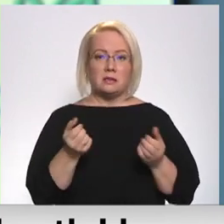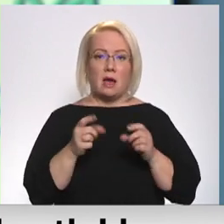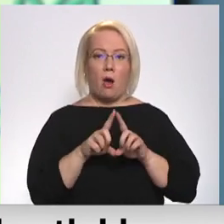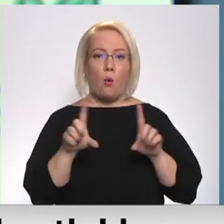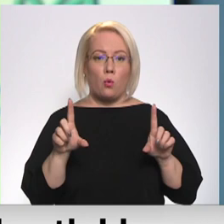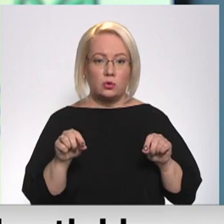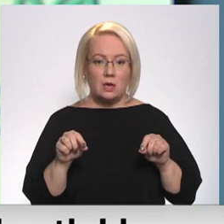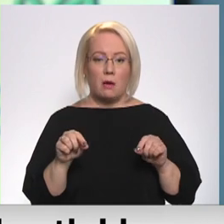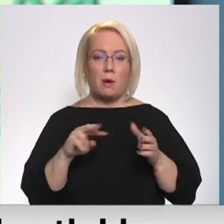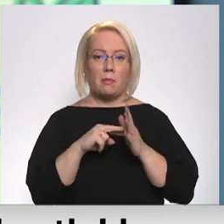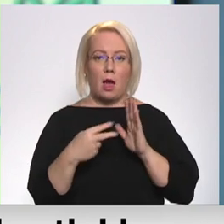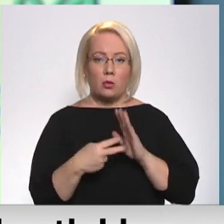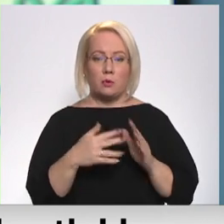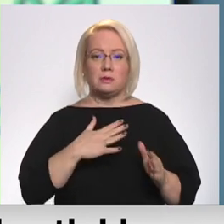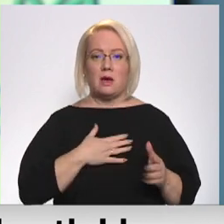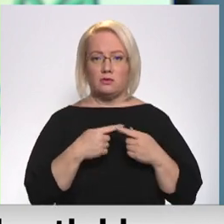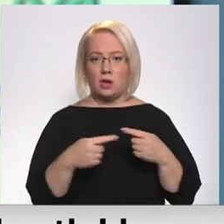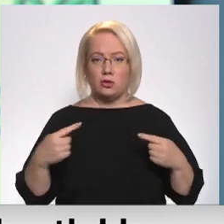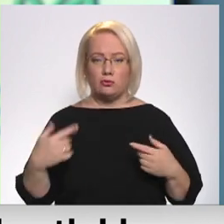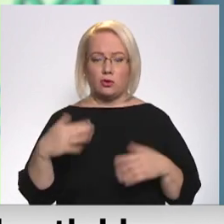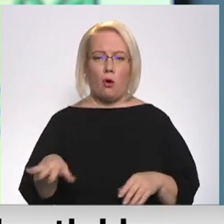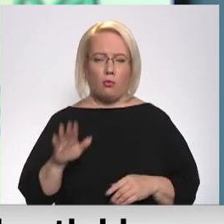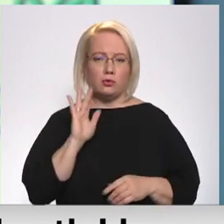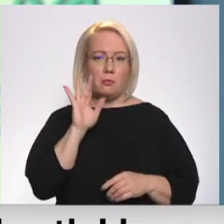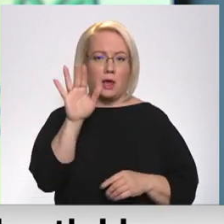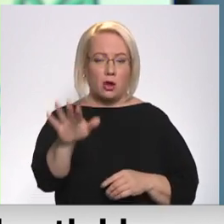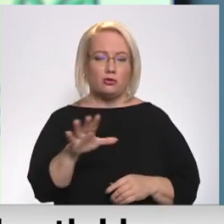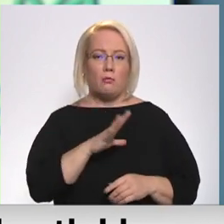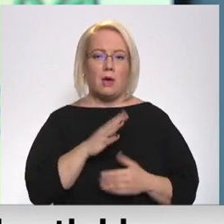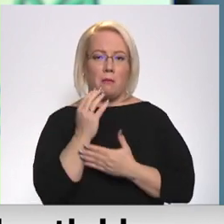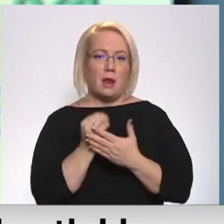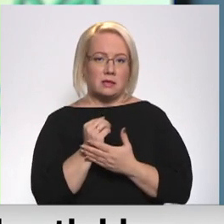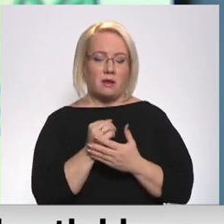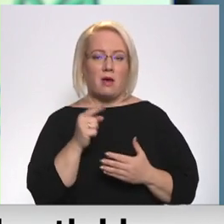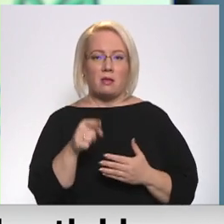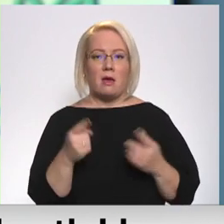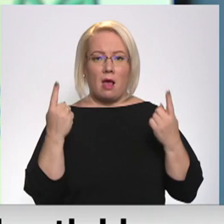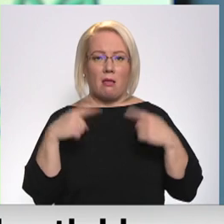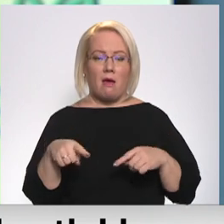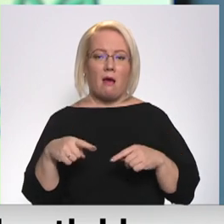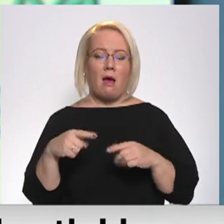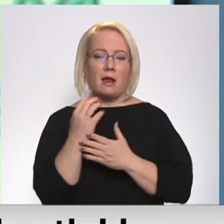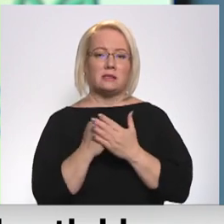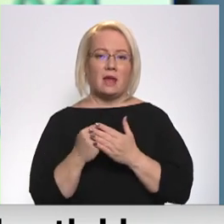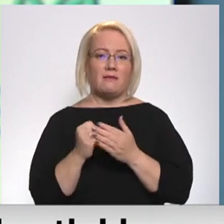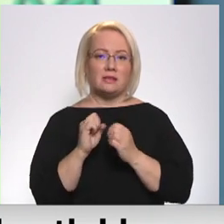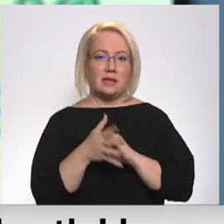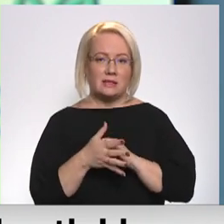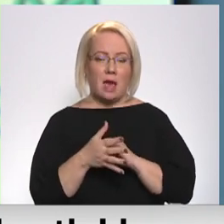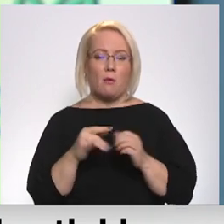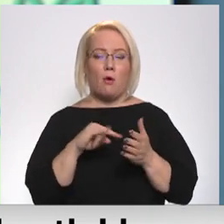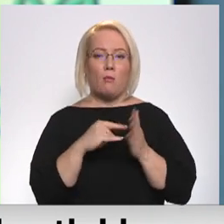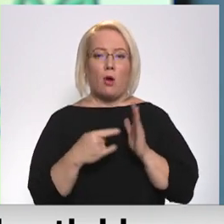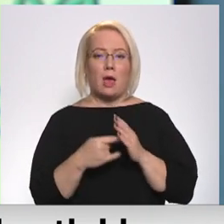plānojam savus resursus uz priekšu un bijām rezervējuši šajā laikā ieviesu sistēmu. Vienlaikus, kā projektu